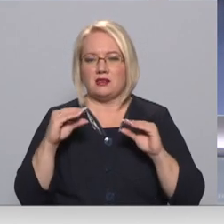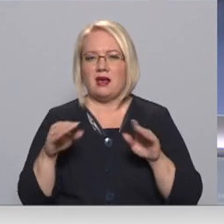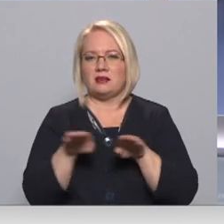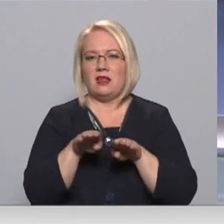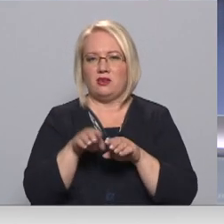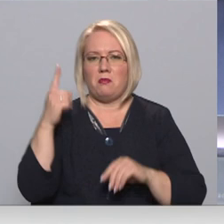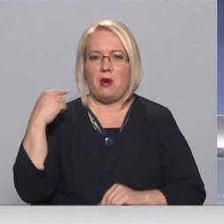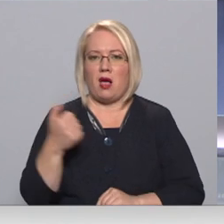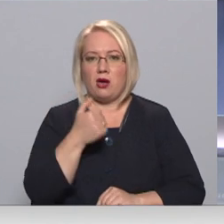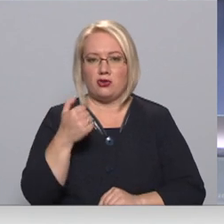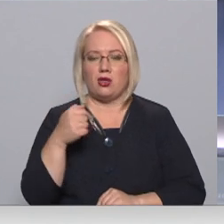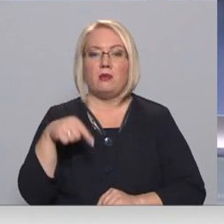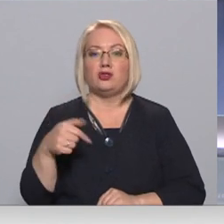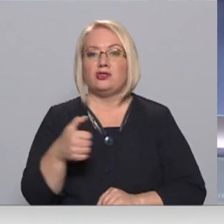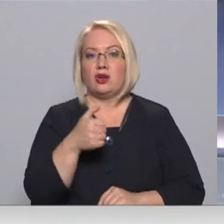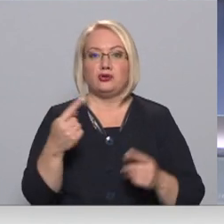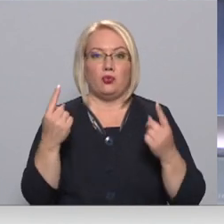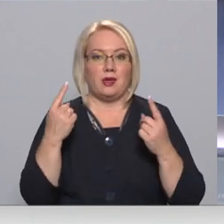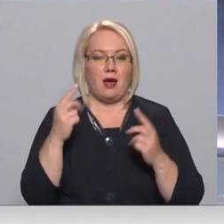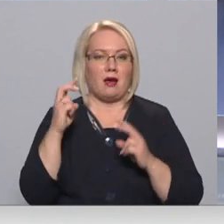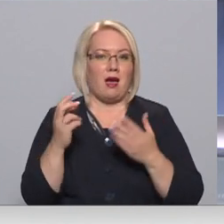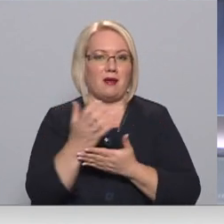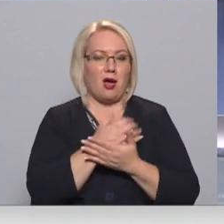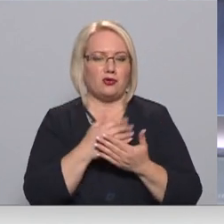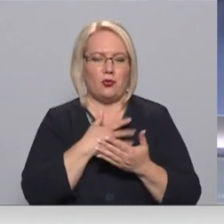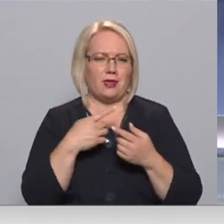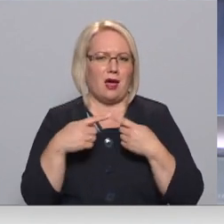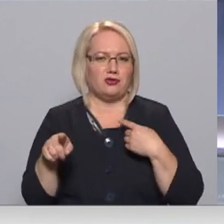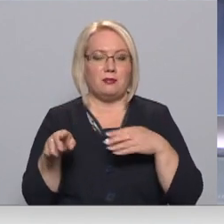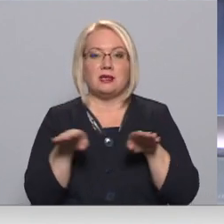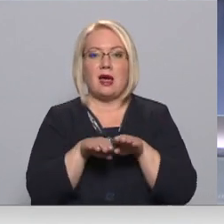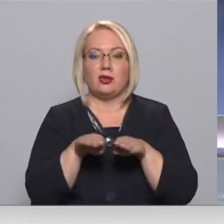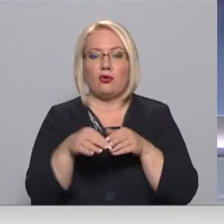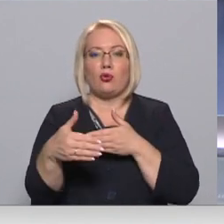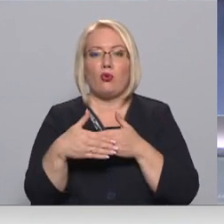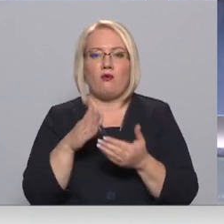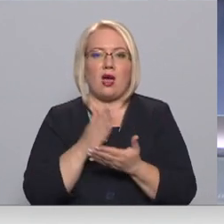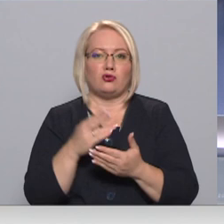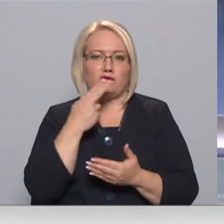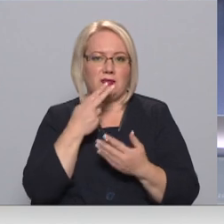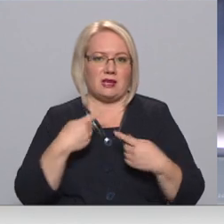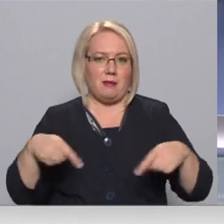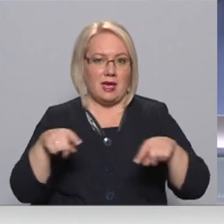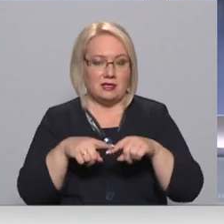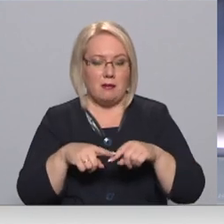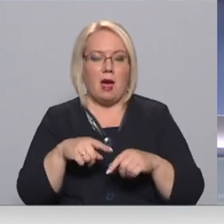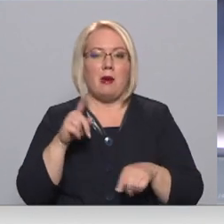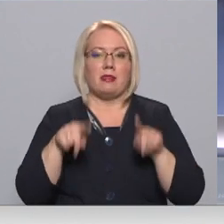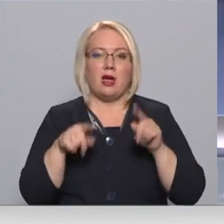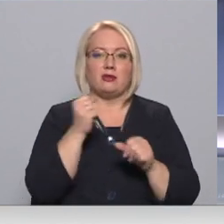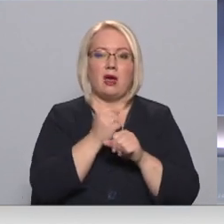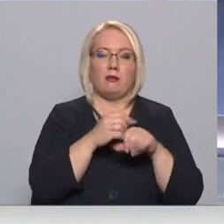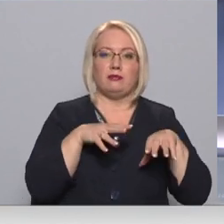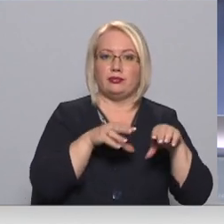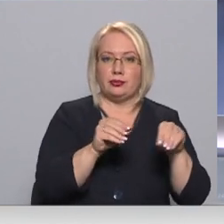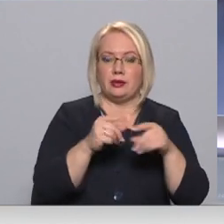pērn, taču šis gads ir unikāls ar to, ka ražas ļoti atšķiras pats salīdzinoši tuvasošām saimniecībām. Dažas darba jau beigušas,